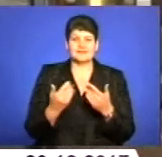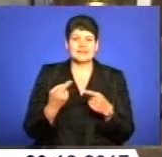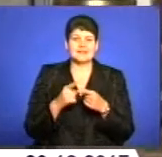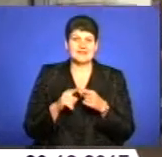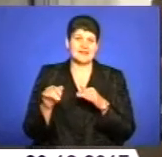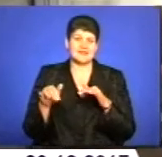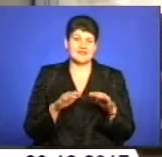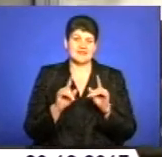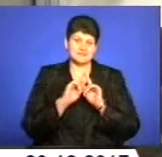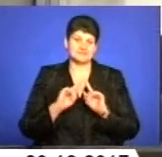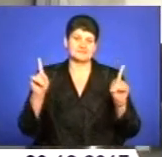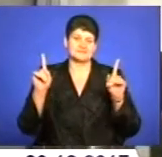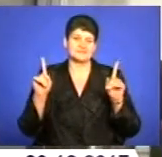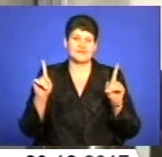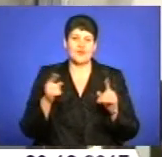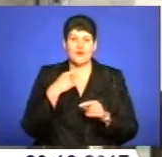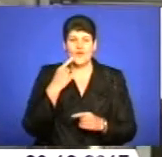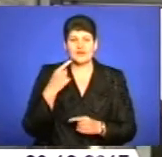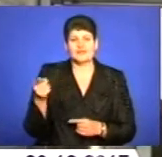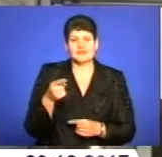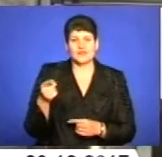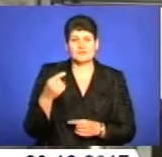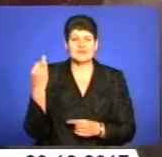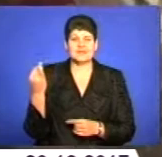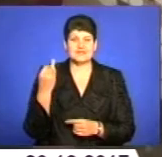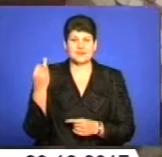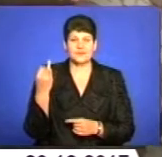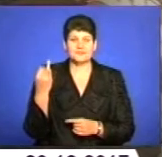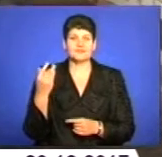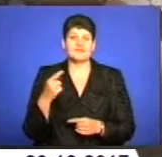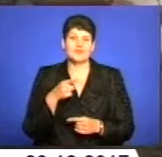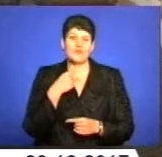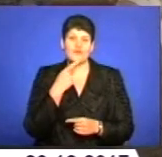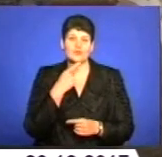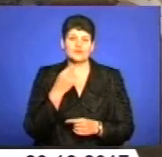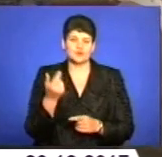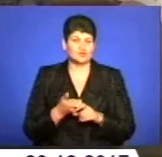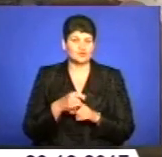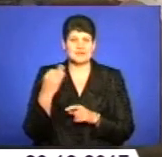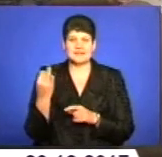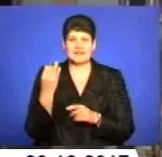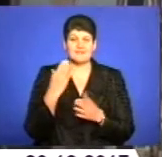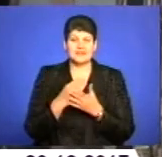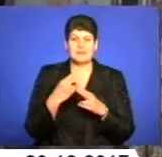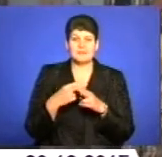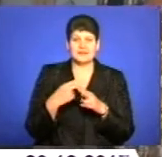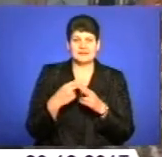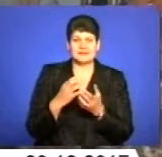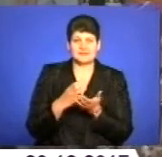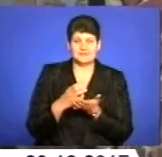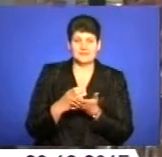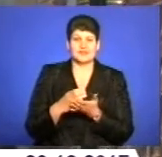-провокація, ніж експозиція, каже тернопільський історик Сергій Ткачов. Він зазначив, що досить цікавими є бляшанки з-під чаю із